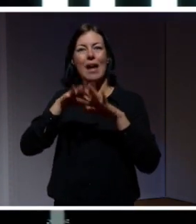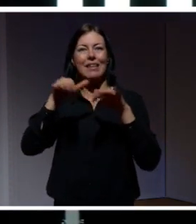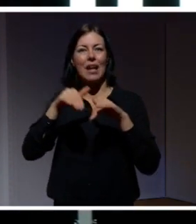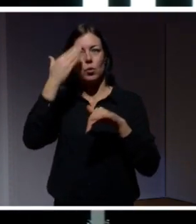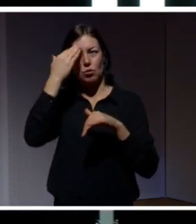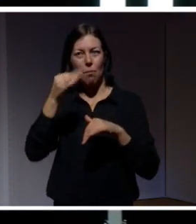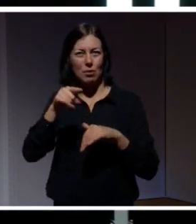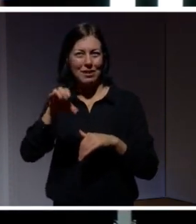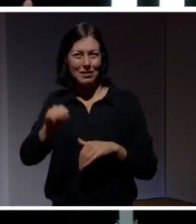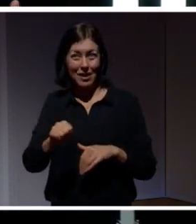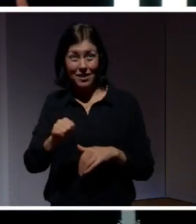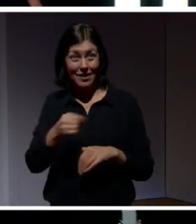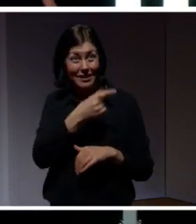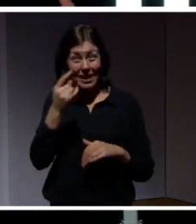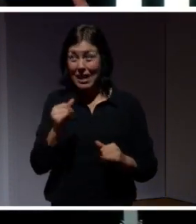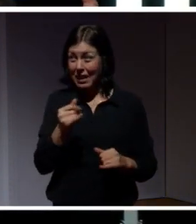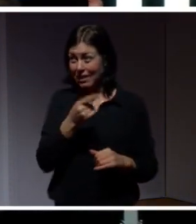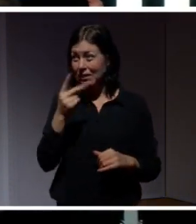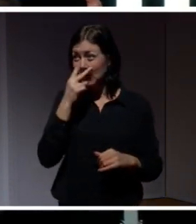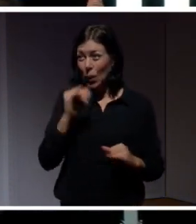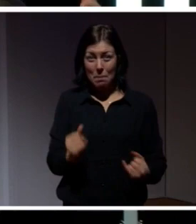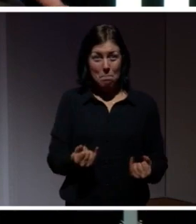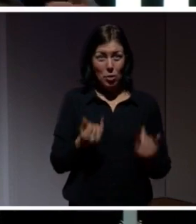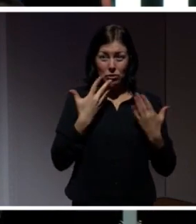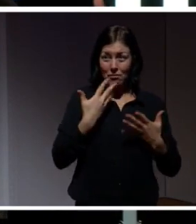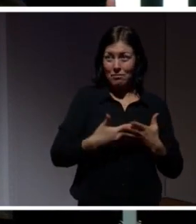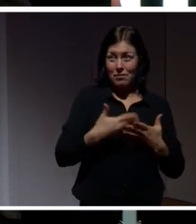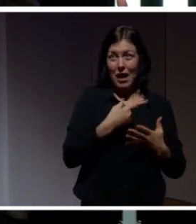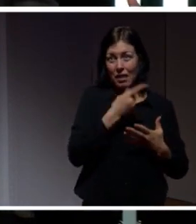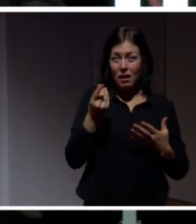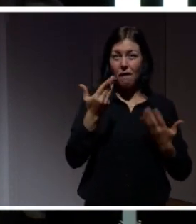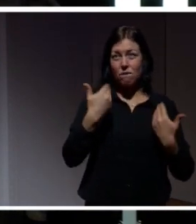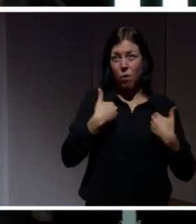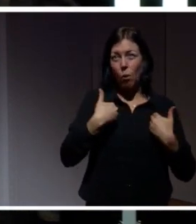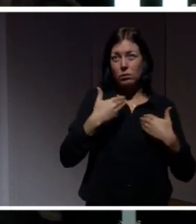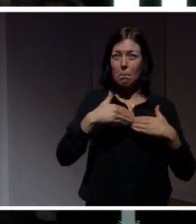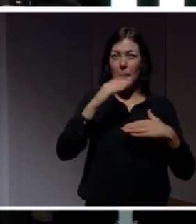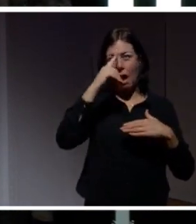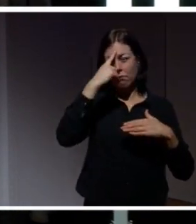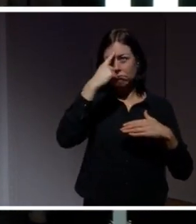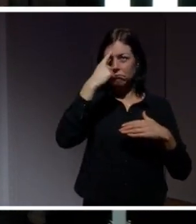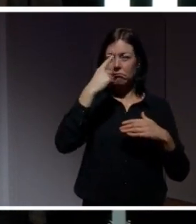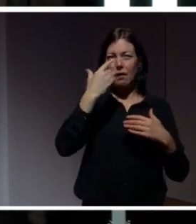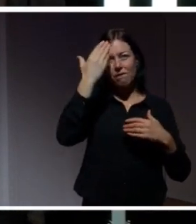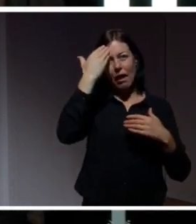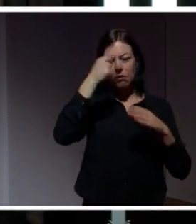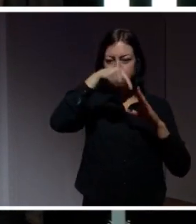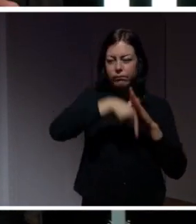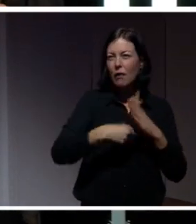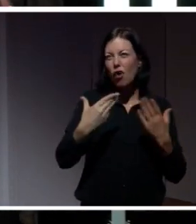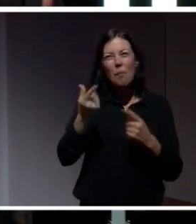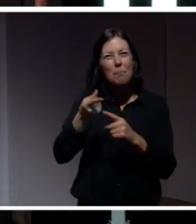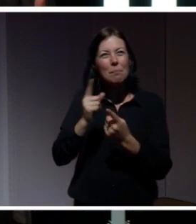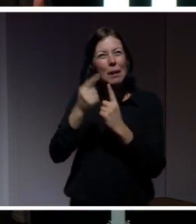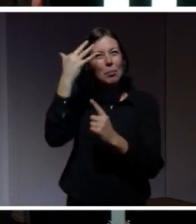Och nu alla vi som såg morgonens föredrag har ju fått en liten djupdykning i vad det här problematiska kan vara. Men det som